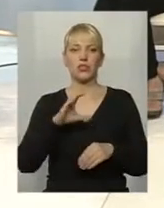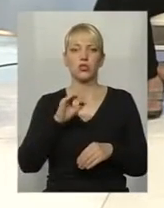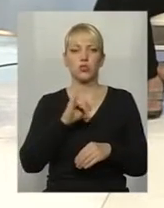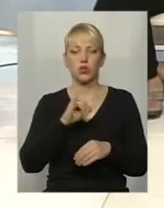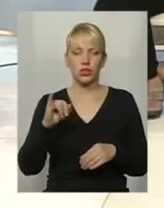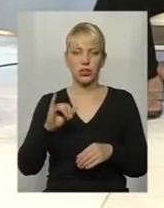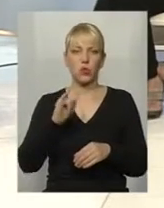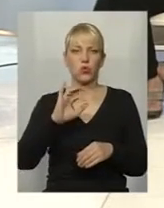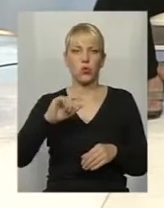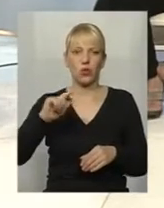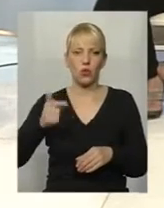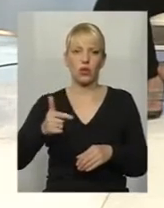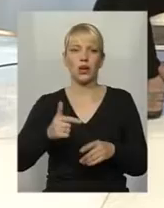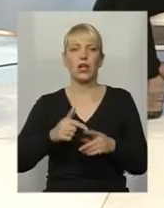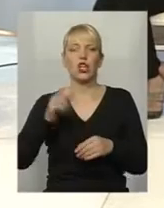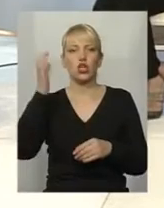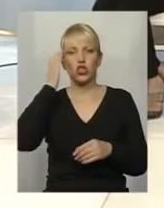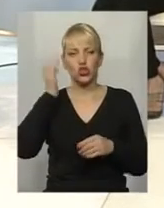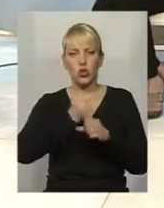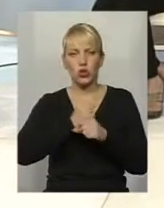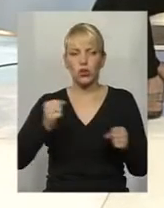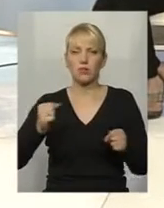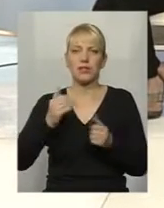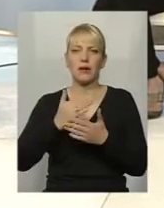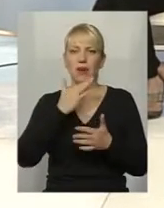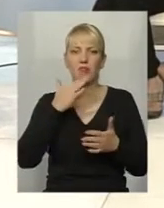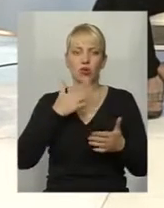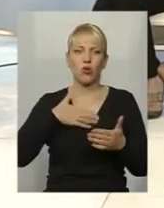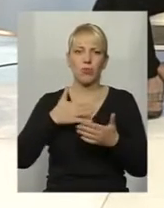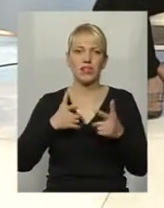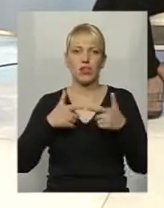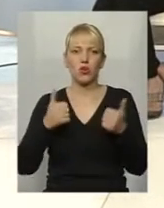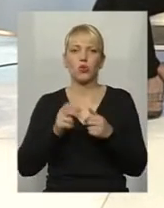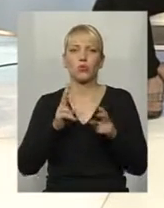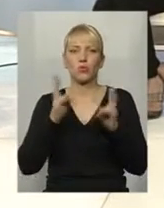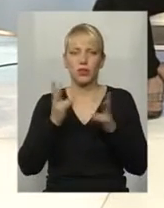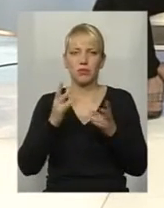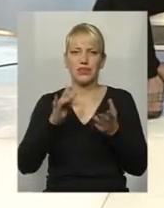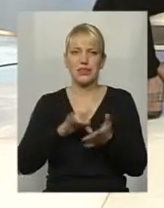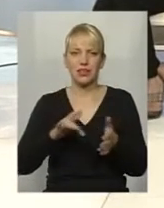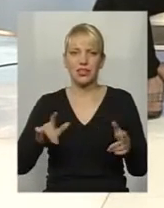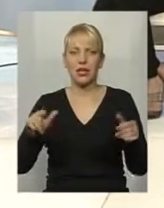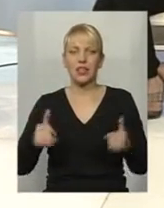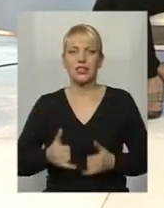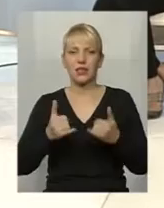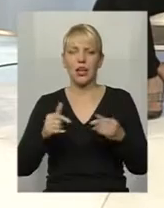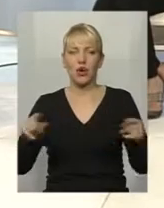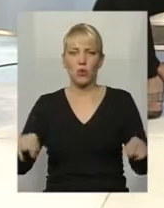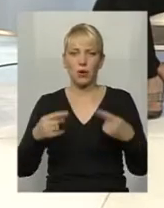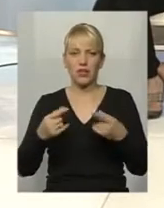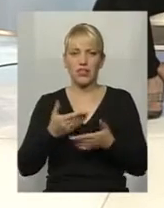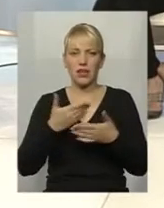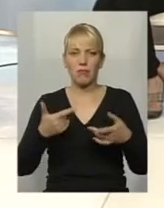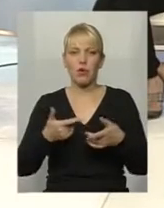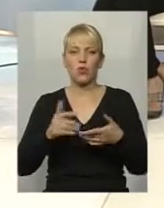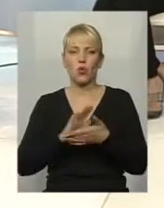з УТОГом, Чорнобильці. Є багато громадських організацій, яким теж потрібен центр реабілітації. І ми домовилися, що ми